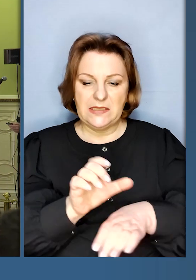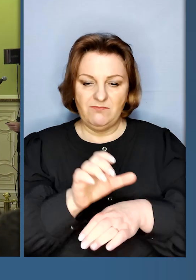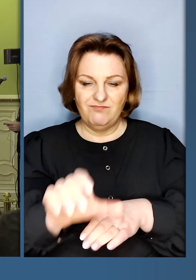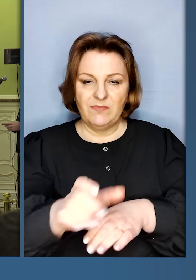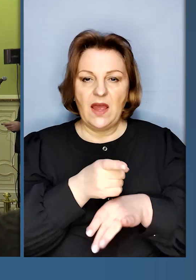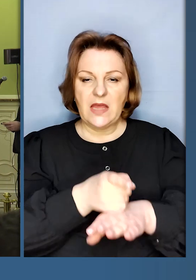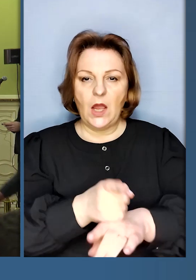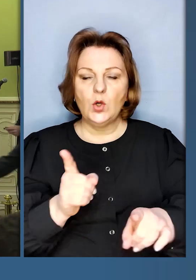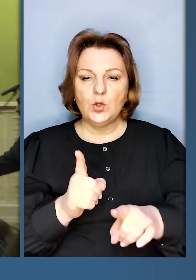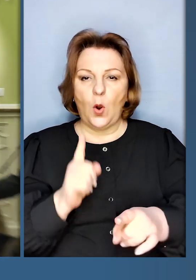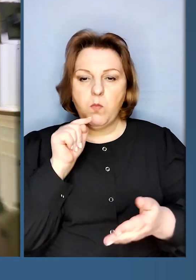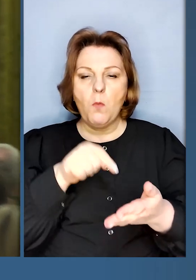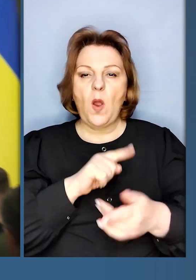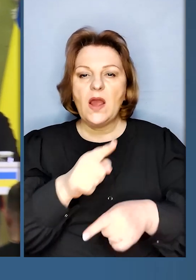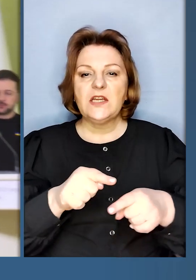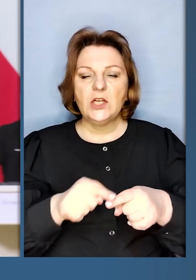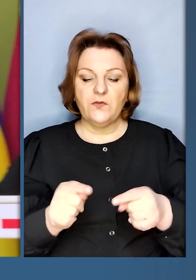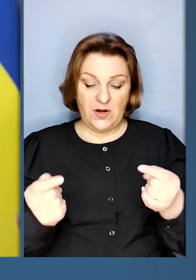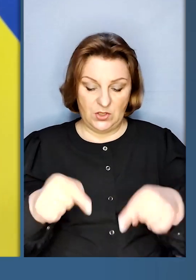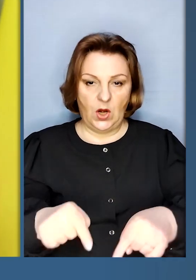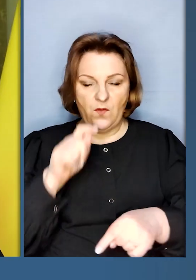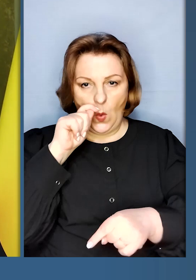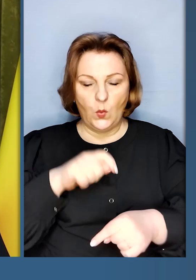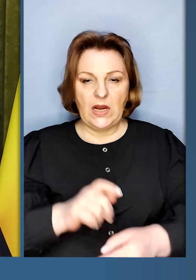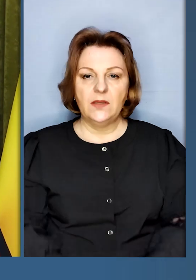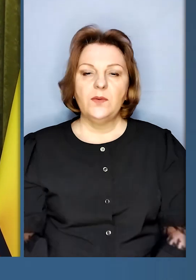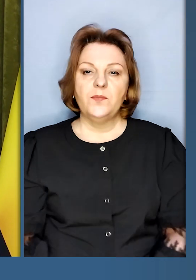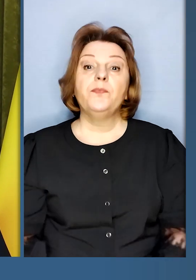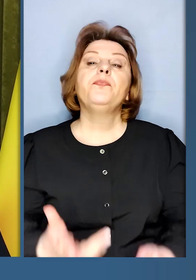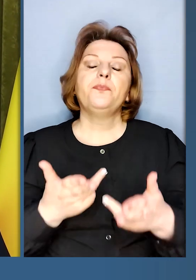ці танки, постачання, щоб вони попали якнайшвидше в Україну.